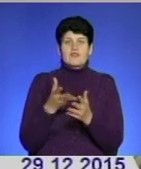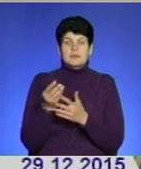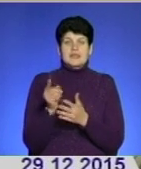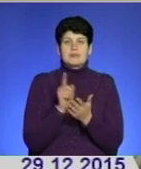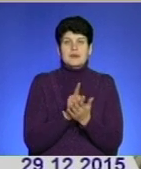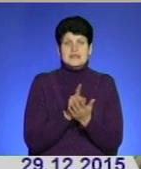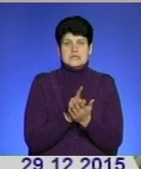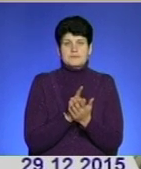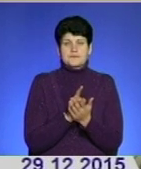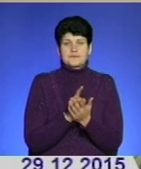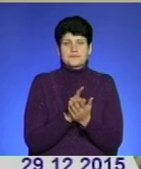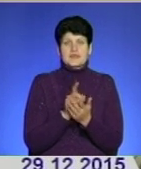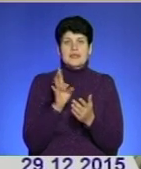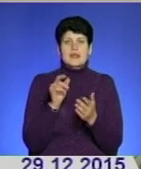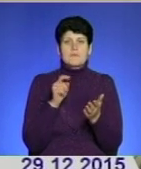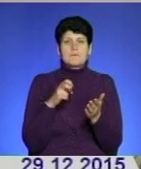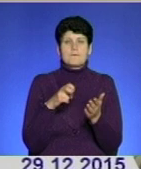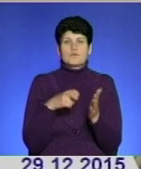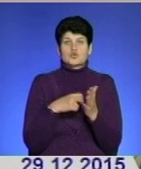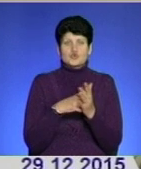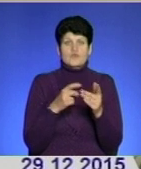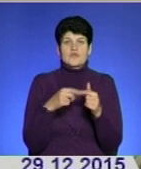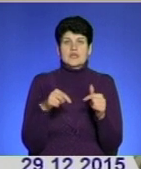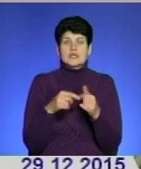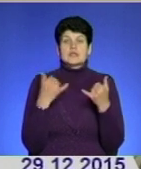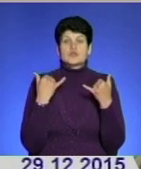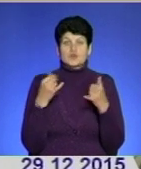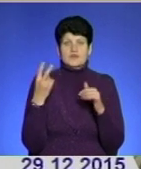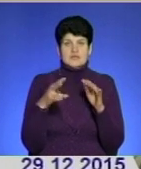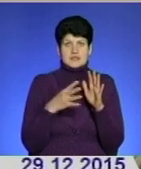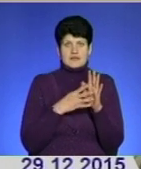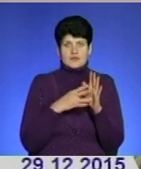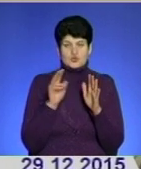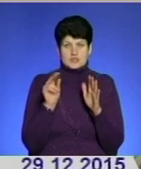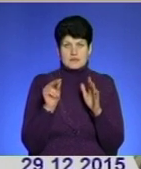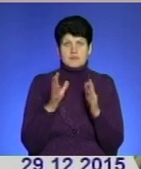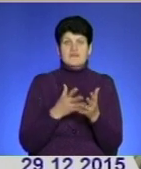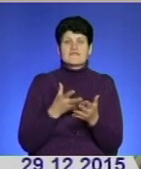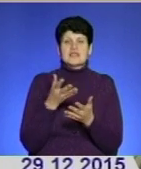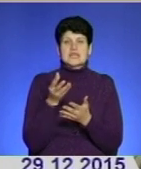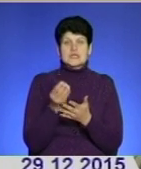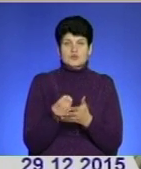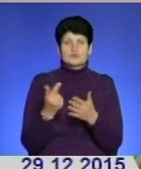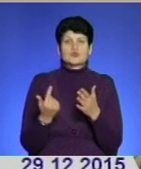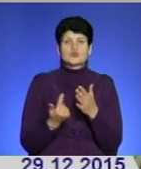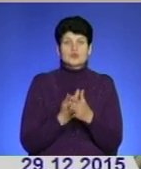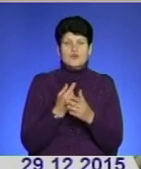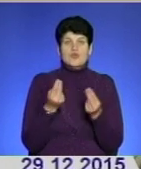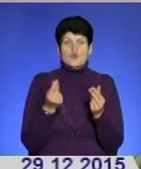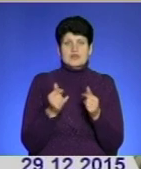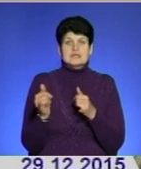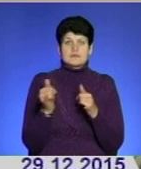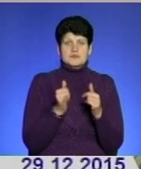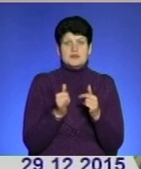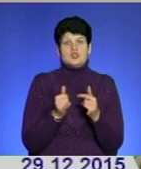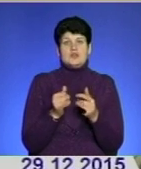на поштові відділення, і сьогодні, 29 числа, ми фінансуємо, знову ж таки, кошти для забезпечення